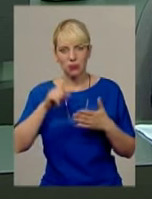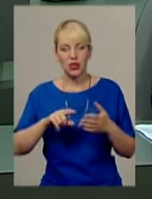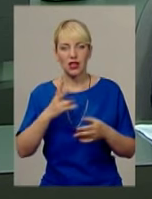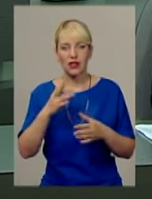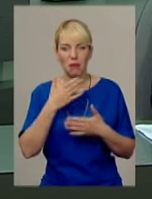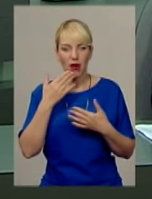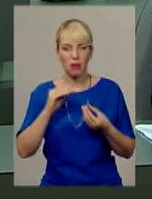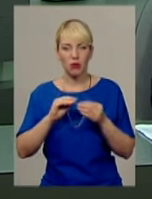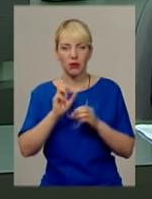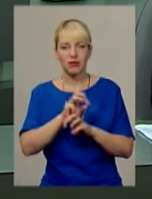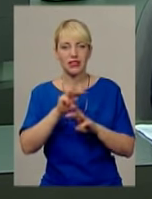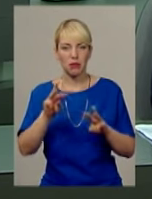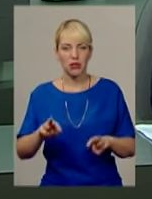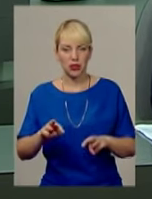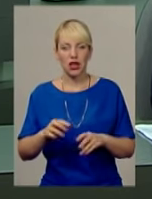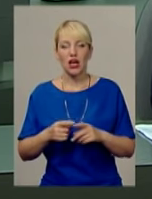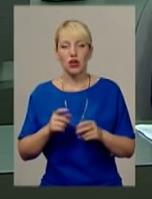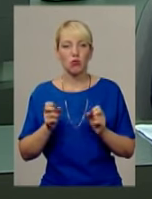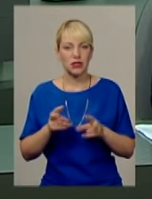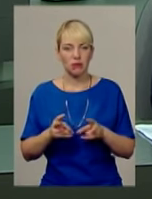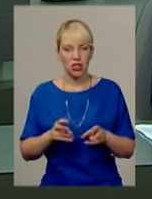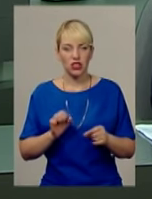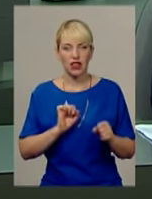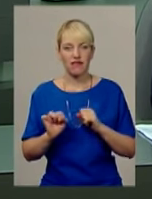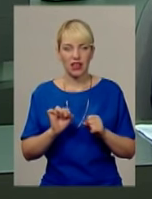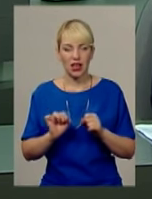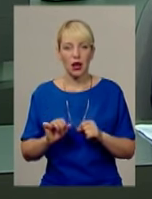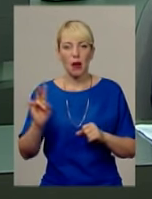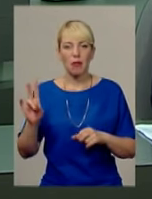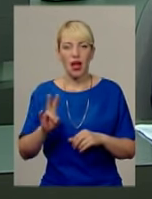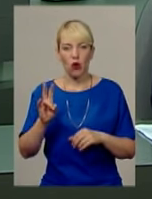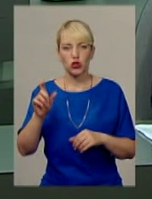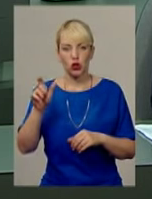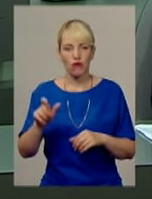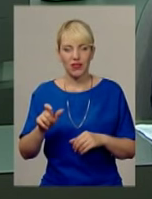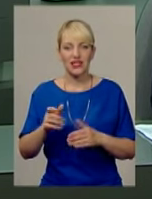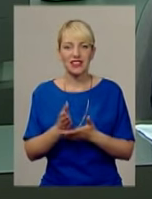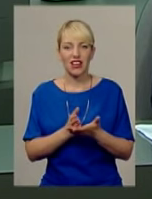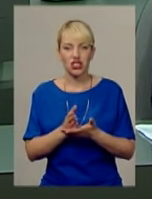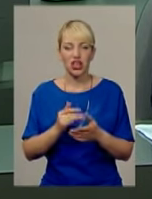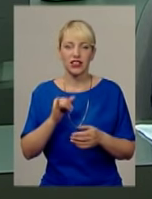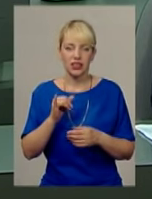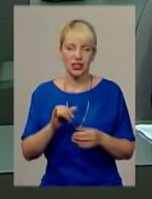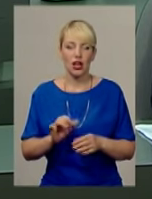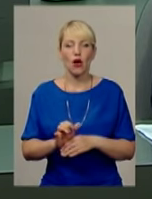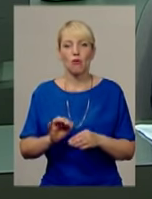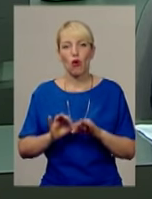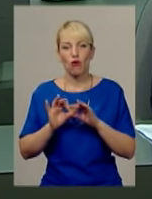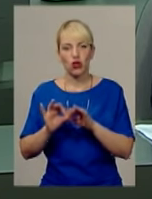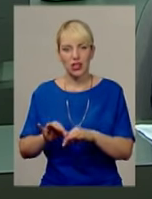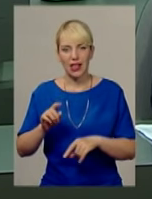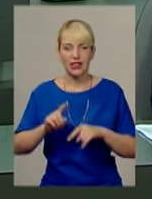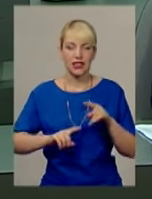забезпечення немає. У небезпечне відрядження хлопців благословив священник, проведжали традиційно рідні друзі та колеги.